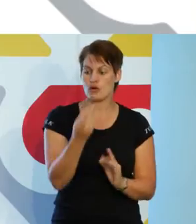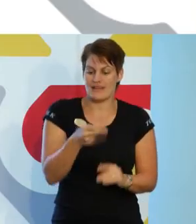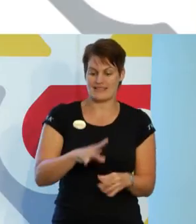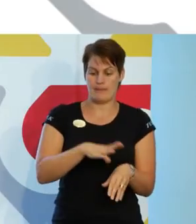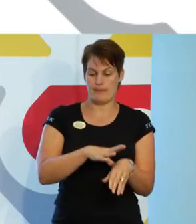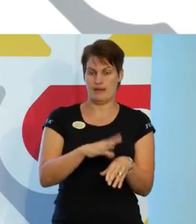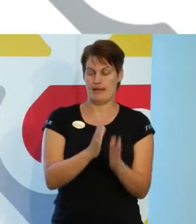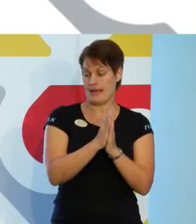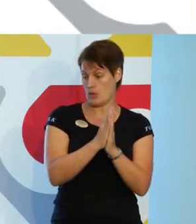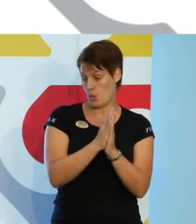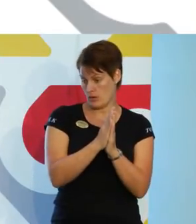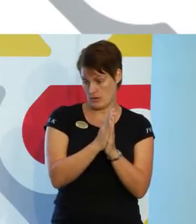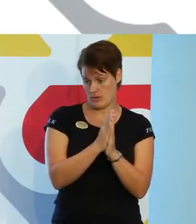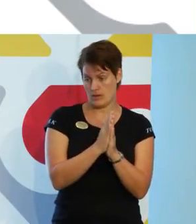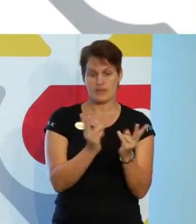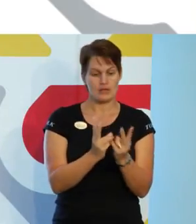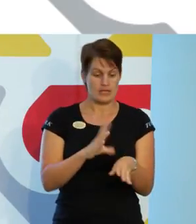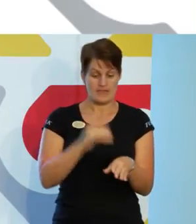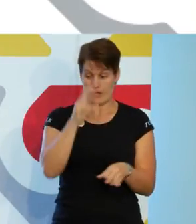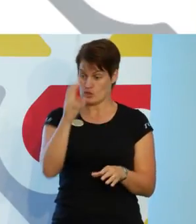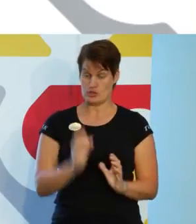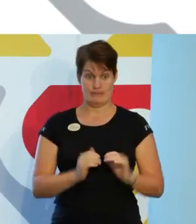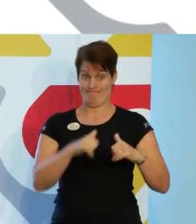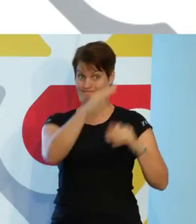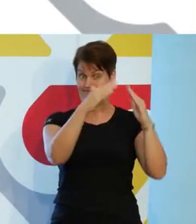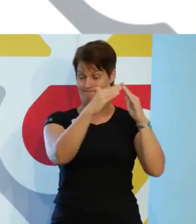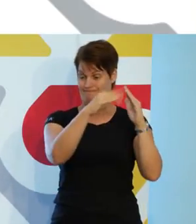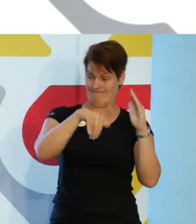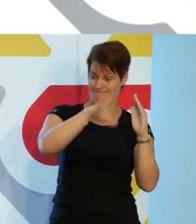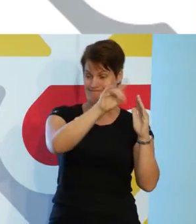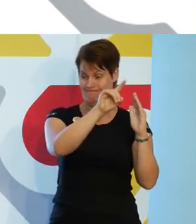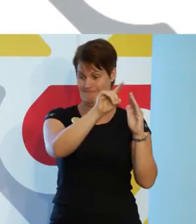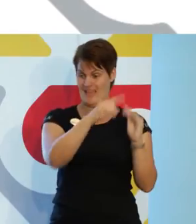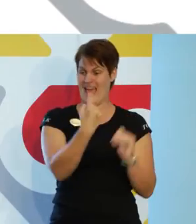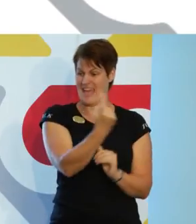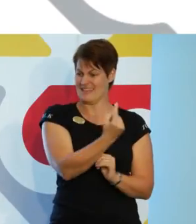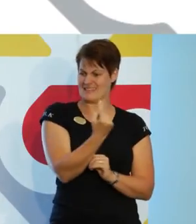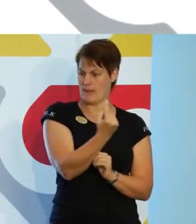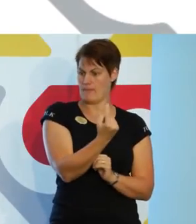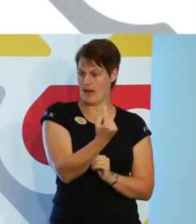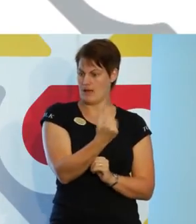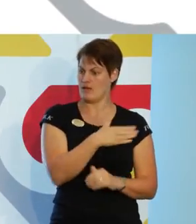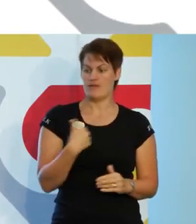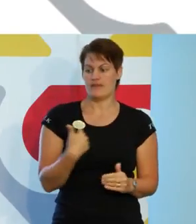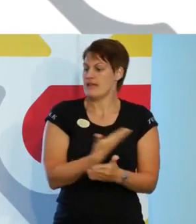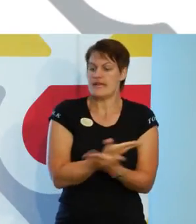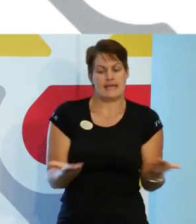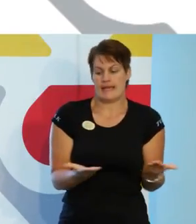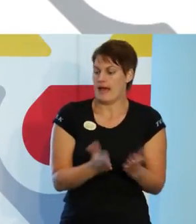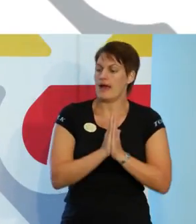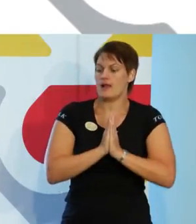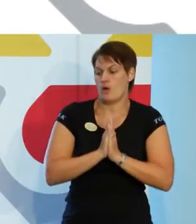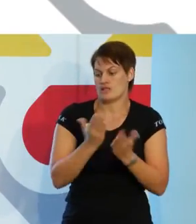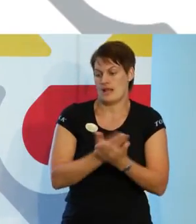där ser vi att Sverige sticker ut. Sverige ligger längst ut där alldeles själva. Som det mest sekulära landet i hela